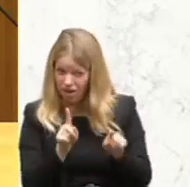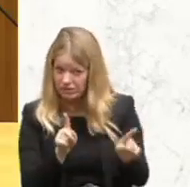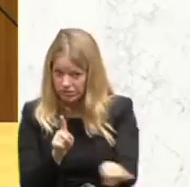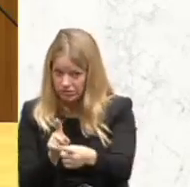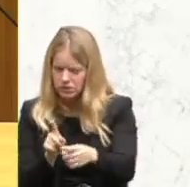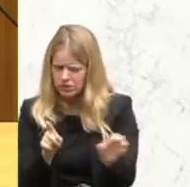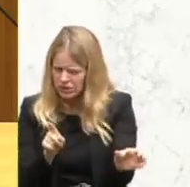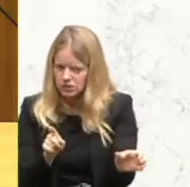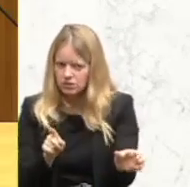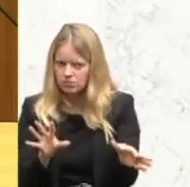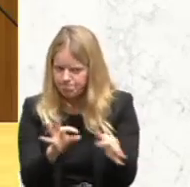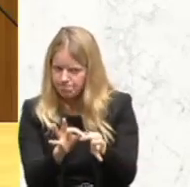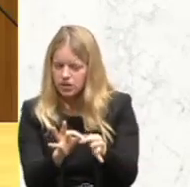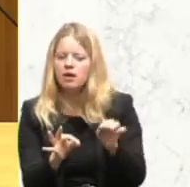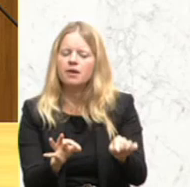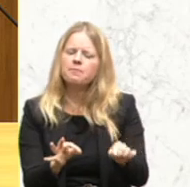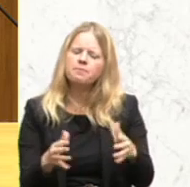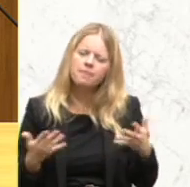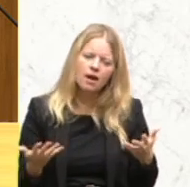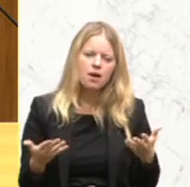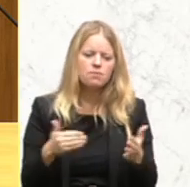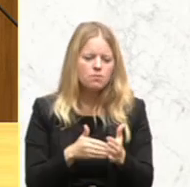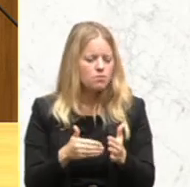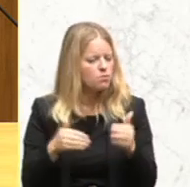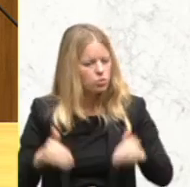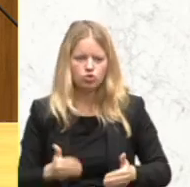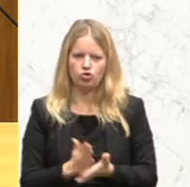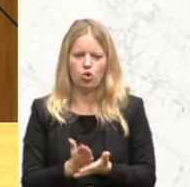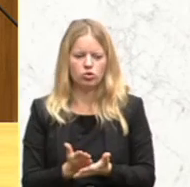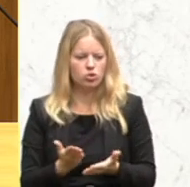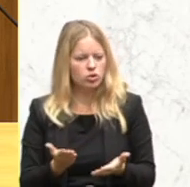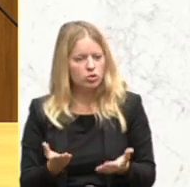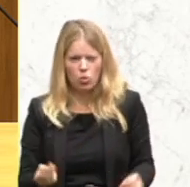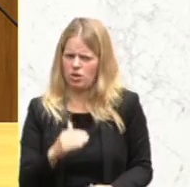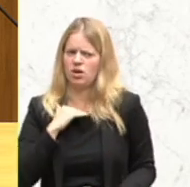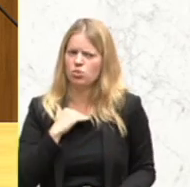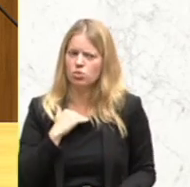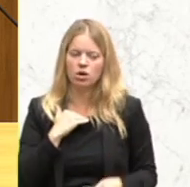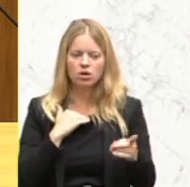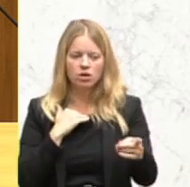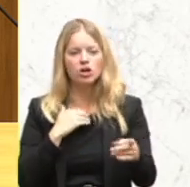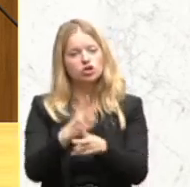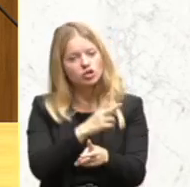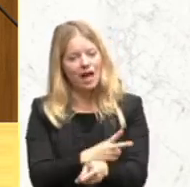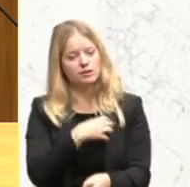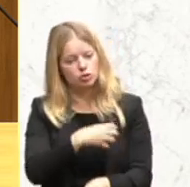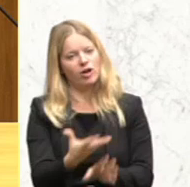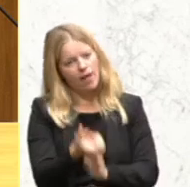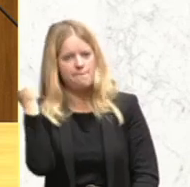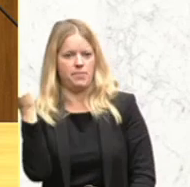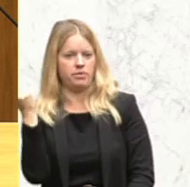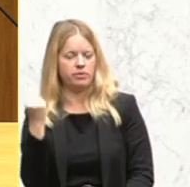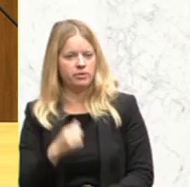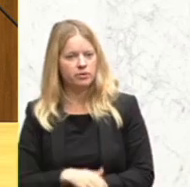das muss Grund genug sein dafür, dass man die Staatsbürgerschaft entzieht